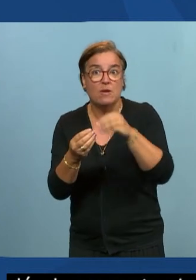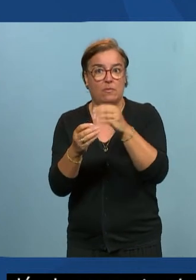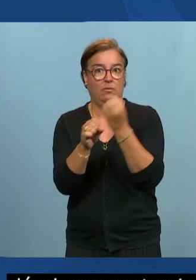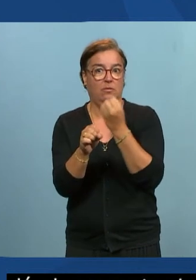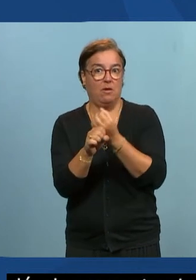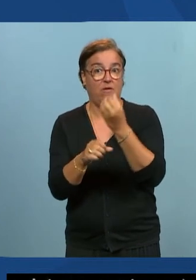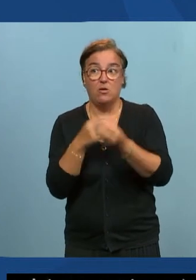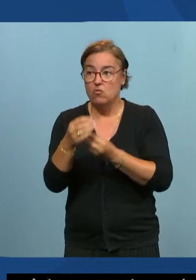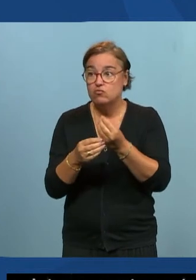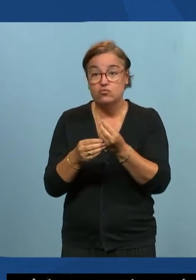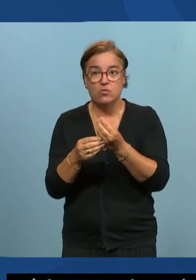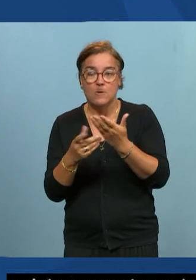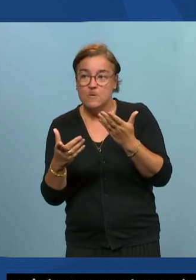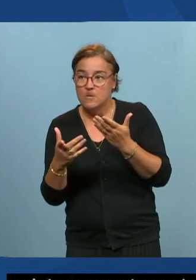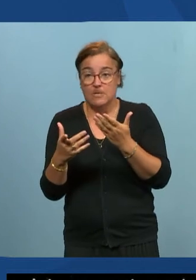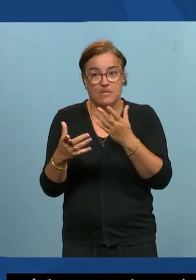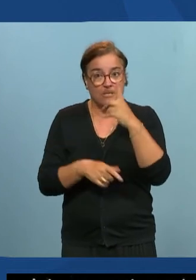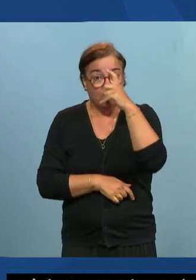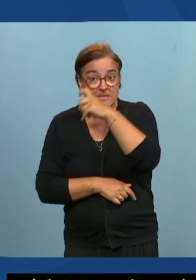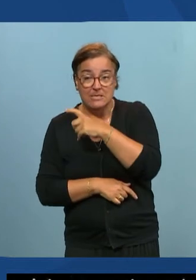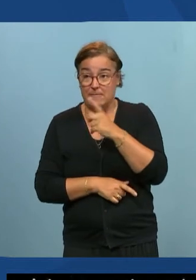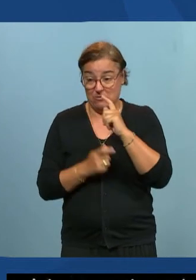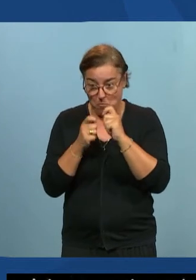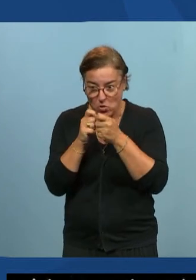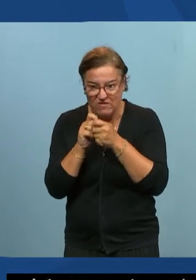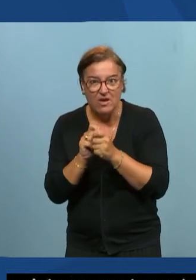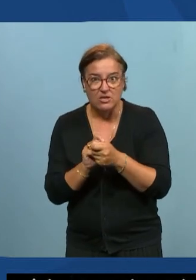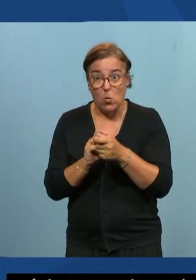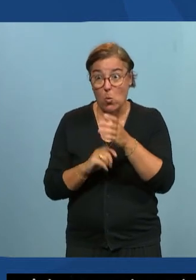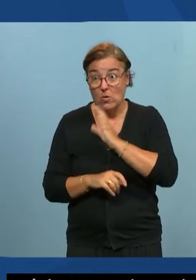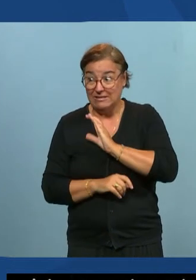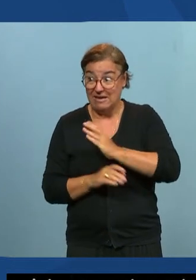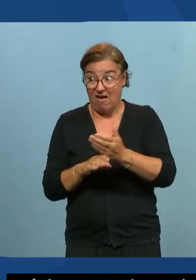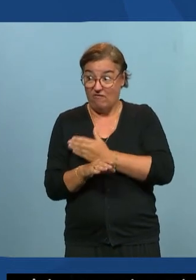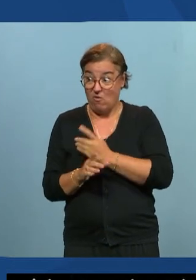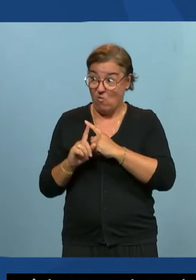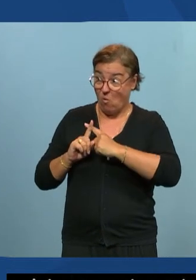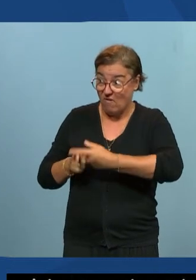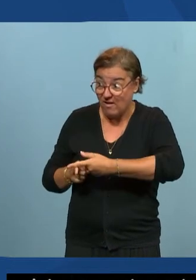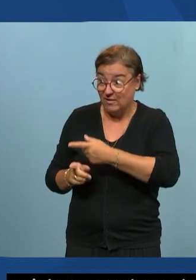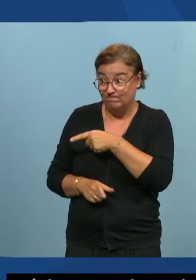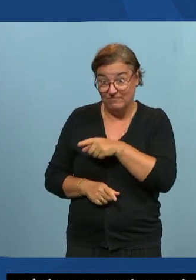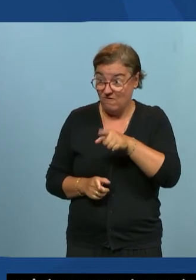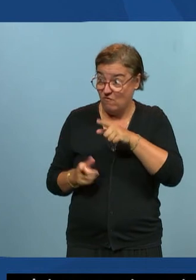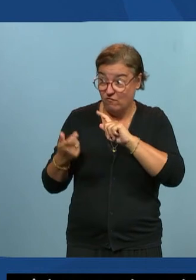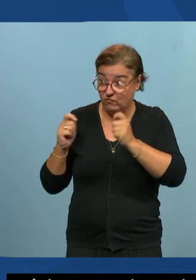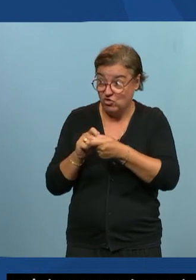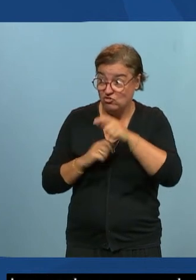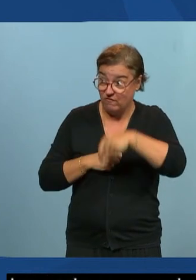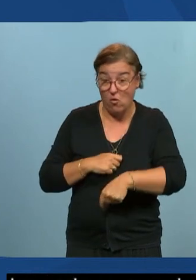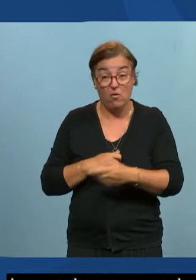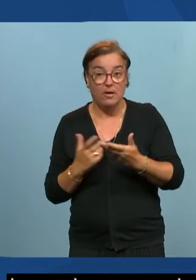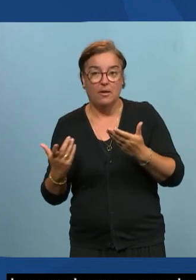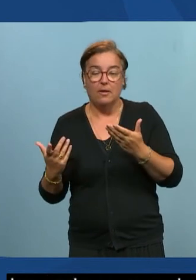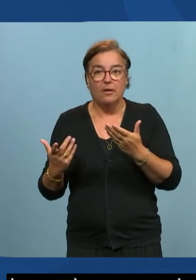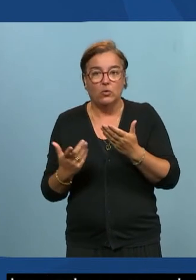essayer de passer à recorriger des choses à modifier des choses à reconvaincre en amont de prendre en compte le sujet et donc au-delà